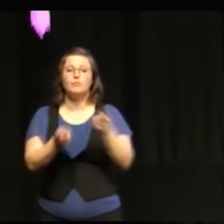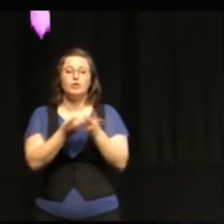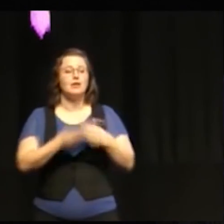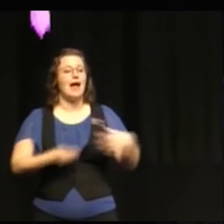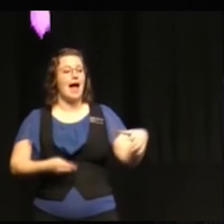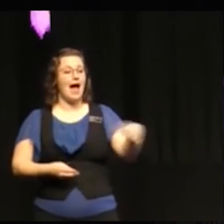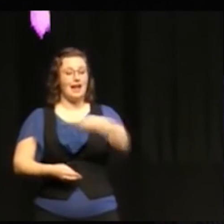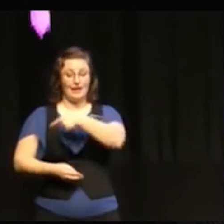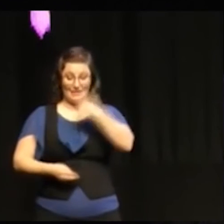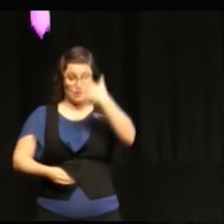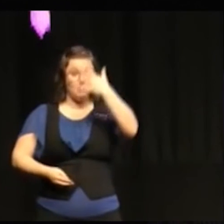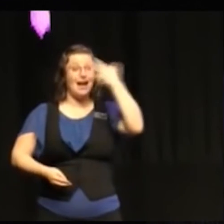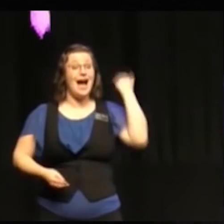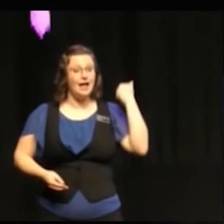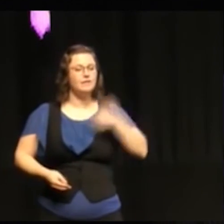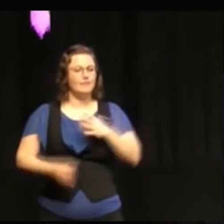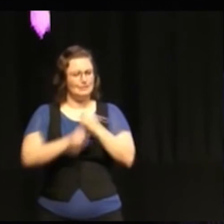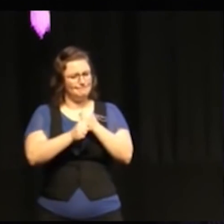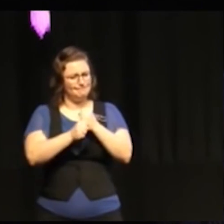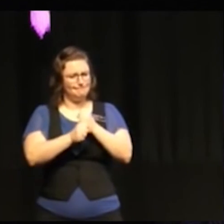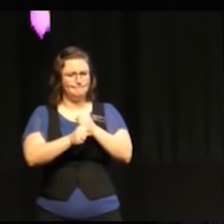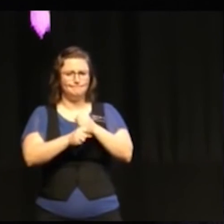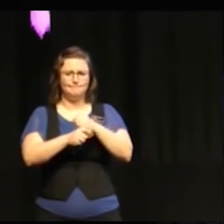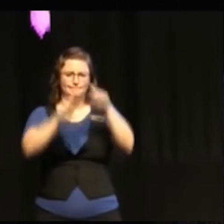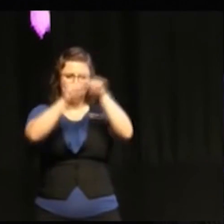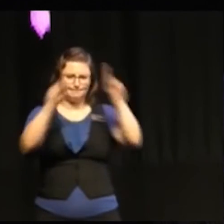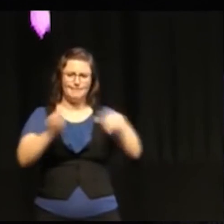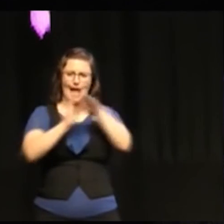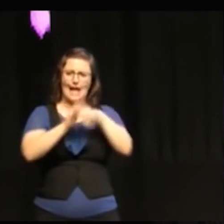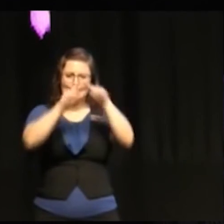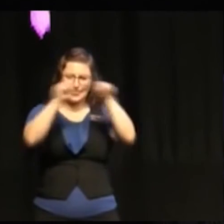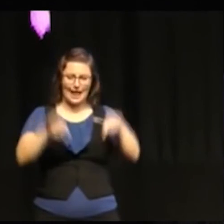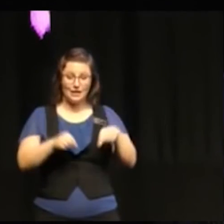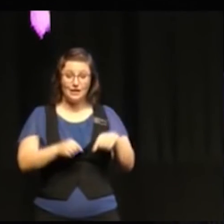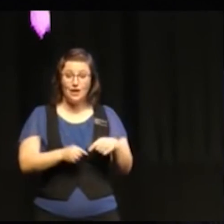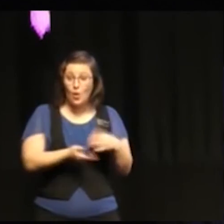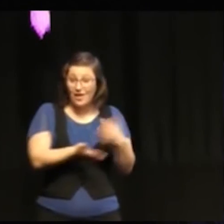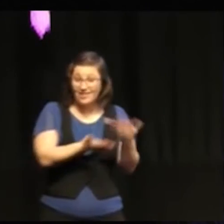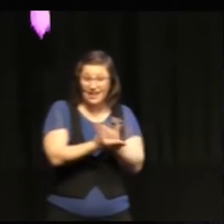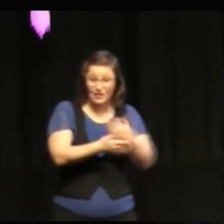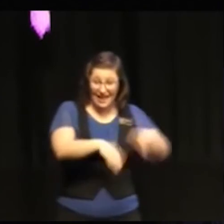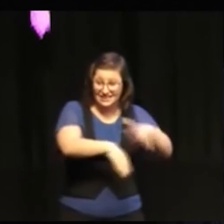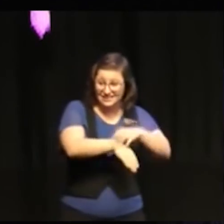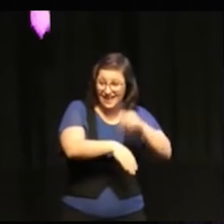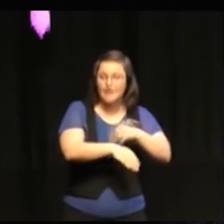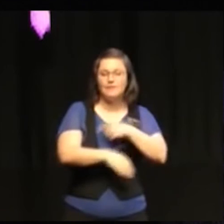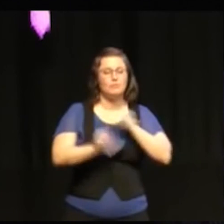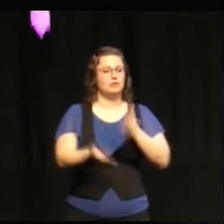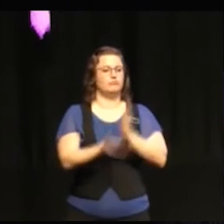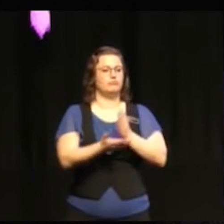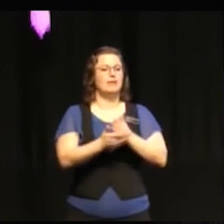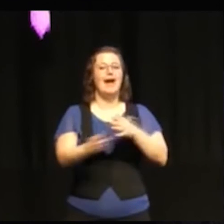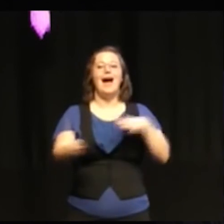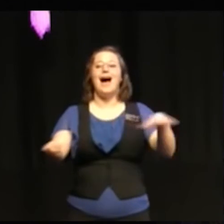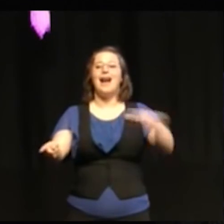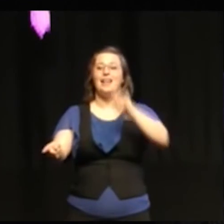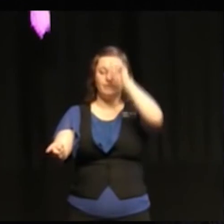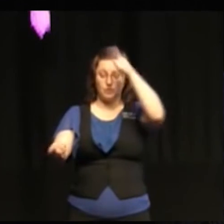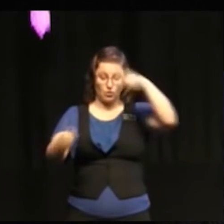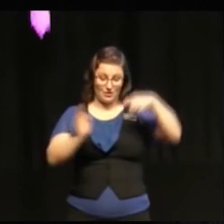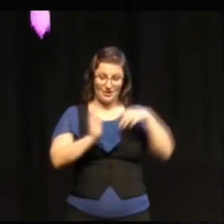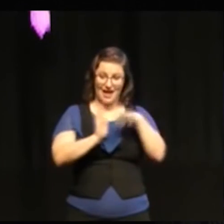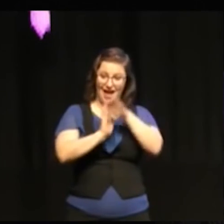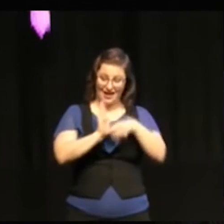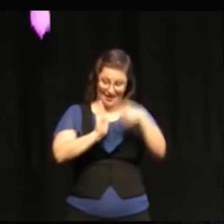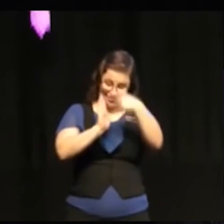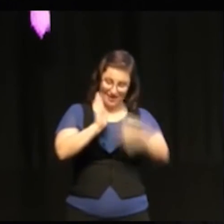försöka hålla fast vid den här och framförallt då i nationellt i Sverige måste vi se till att alla förstår att det här finns det någonting som